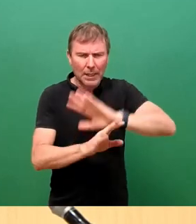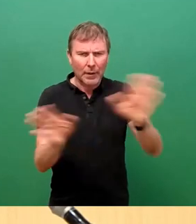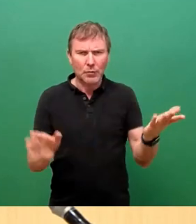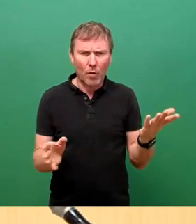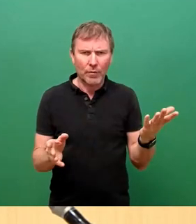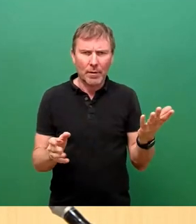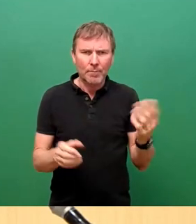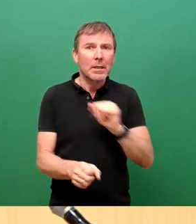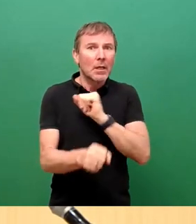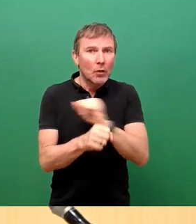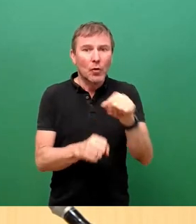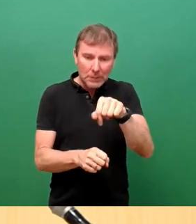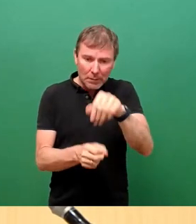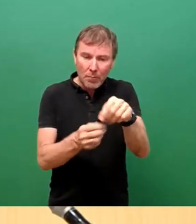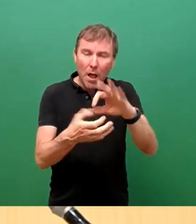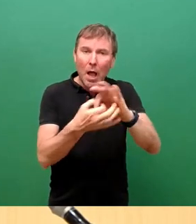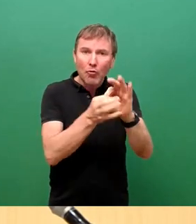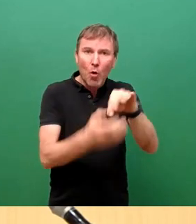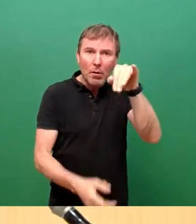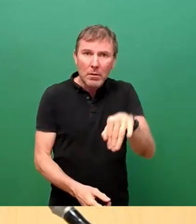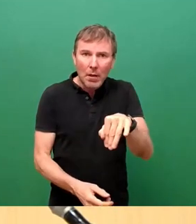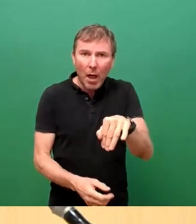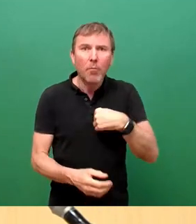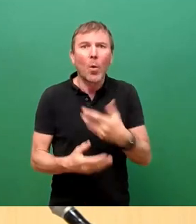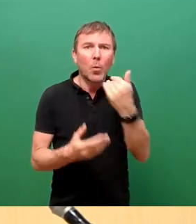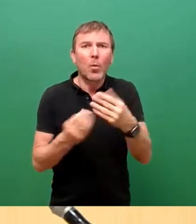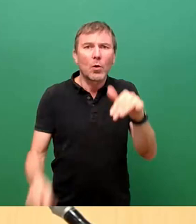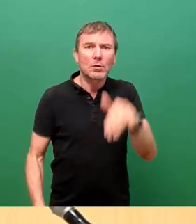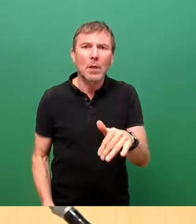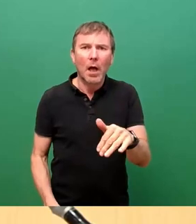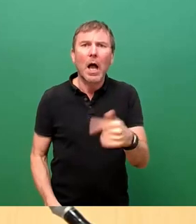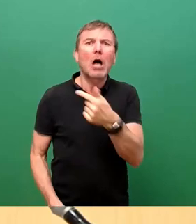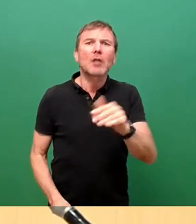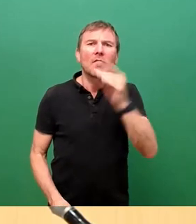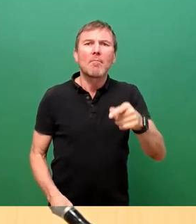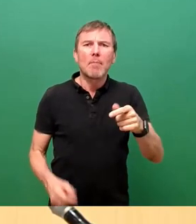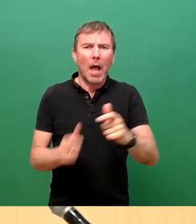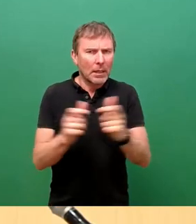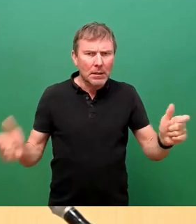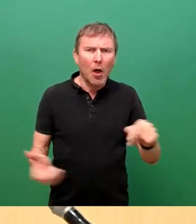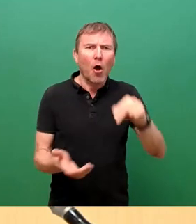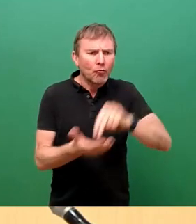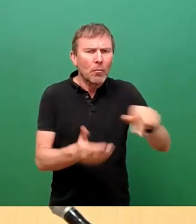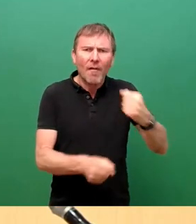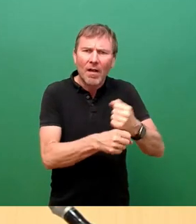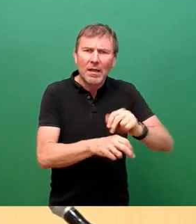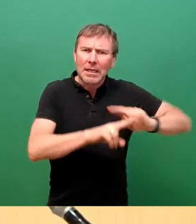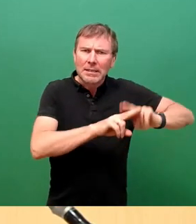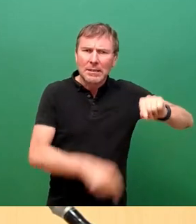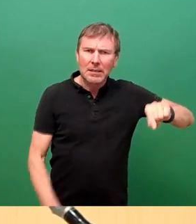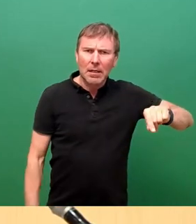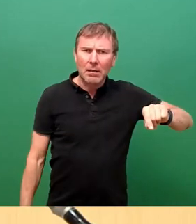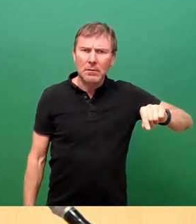trotzdem noch keine Lösung dafür. Den müssen wir ganz dringend machen. Wir müssen auch die Stauffenbergallee mal gerne im Bestand fertig sanieren und auch den Verkehrszug